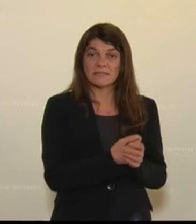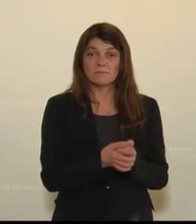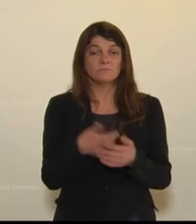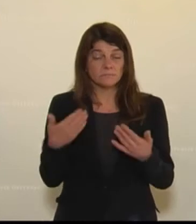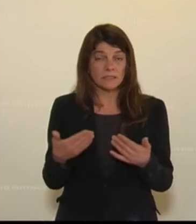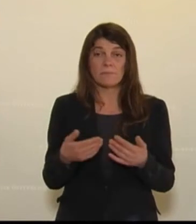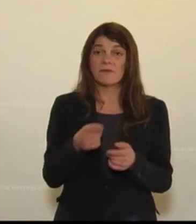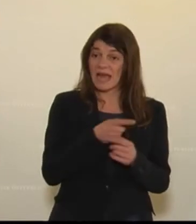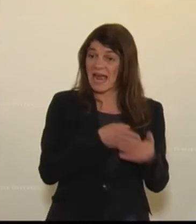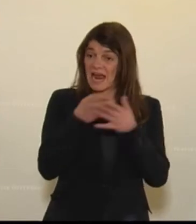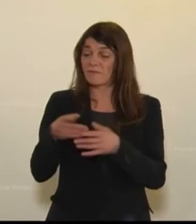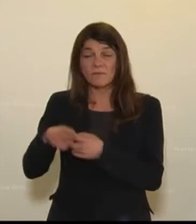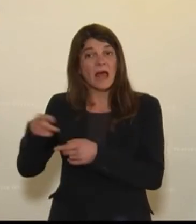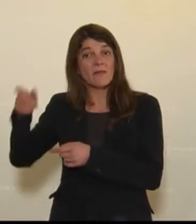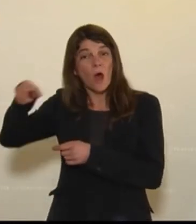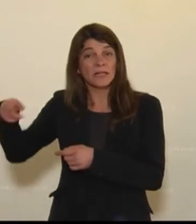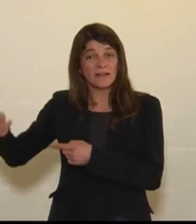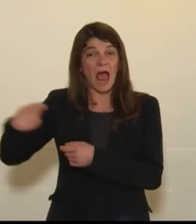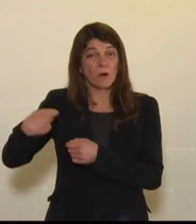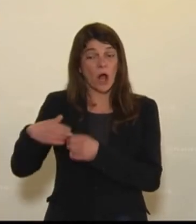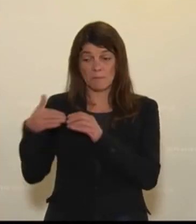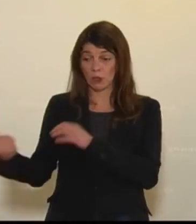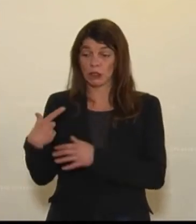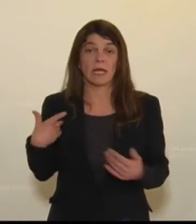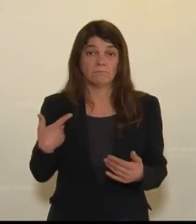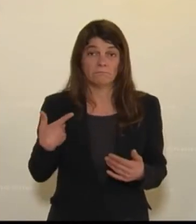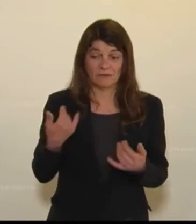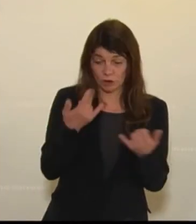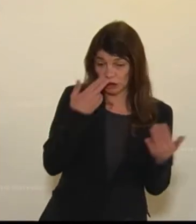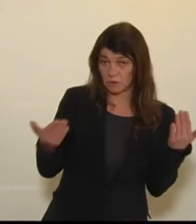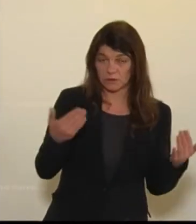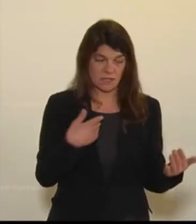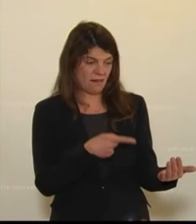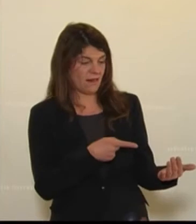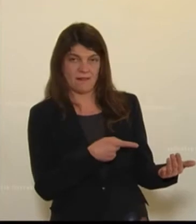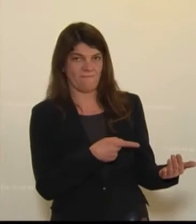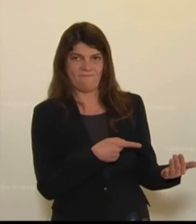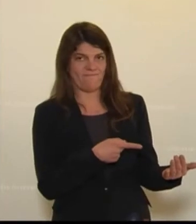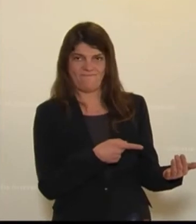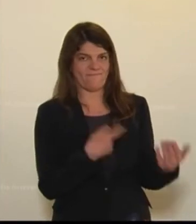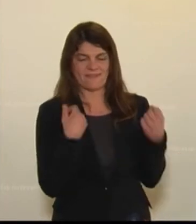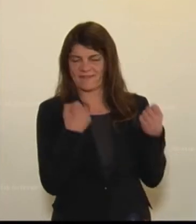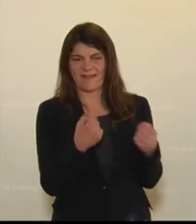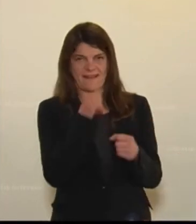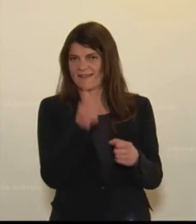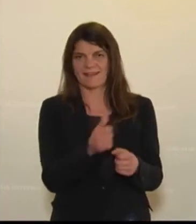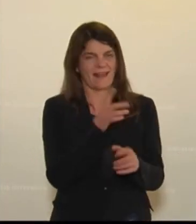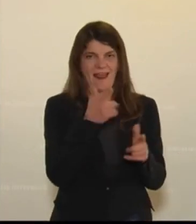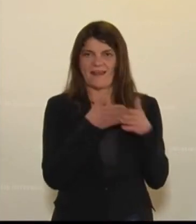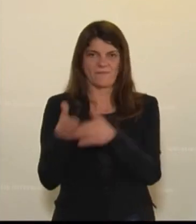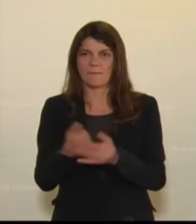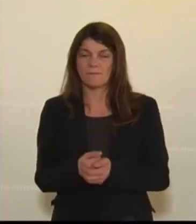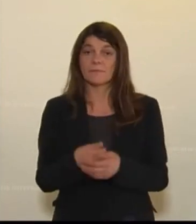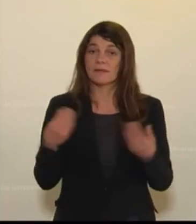die uns heute als Abgeordnete solche E-Mails schreiben. Und ich bin zutiefst davon überzeugt, dass das nicht der Fall ist. Es ist